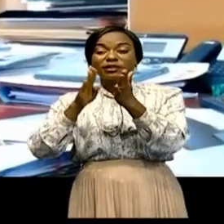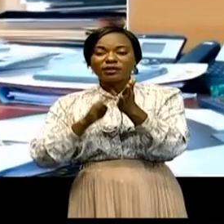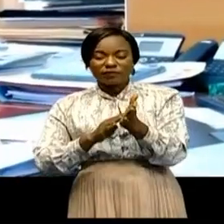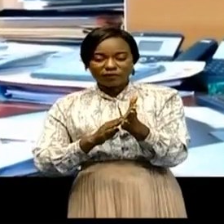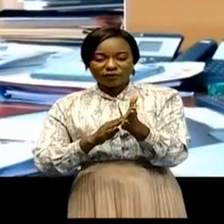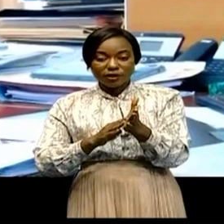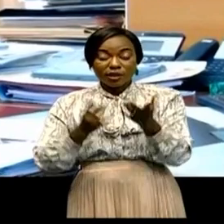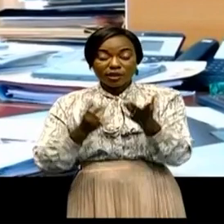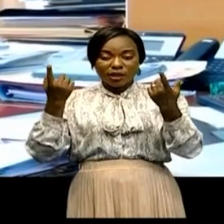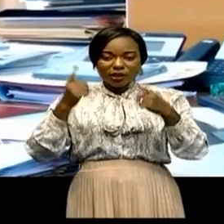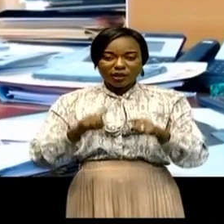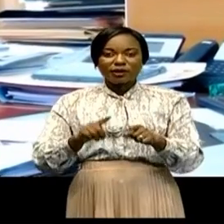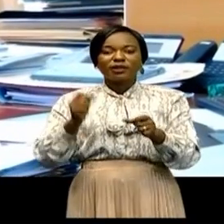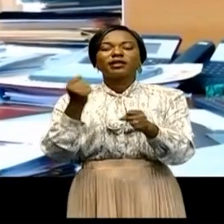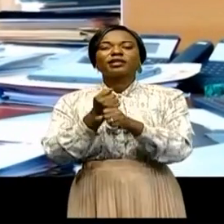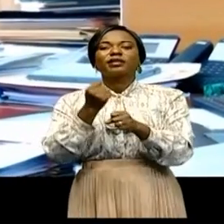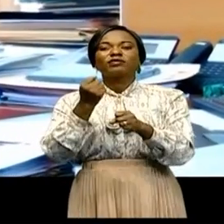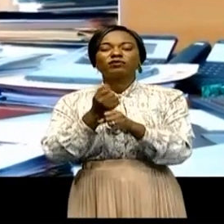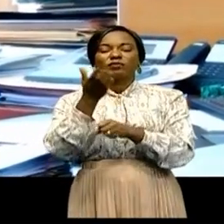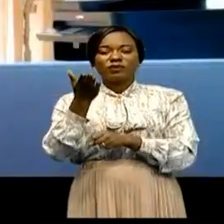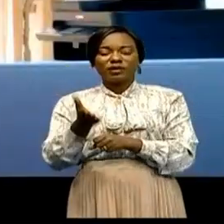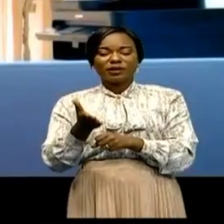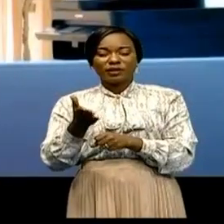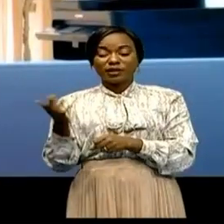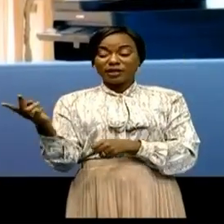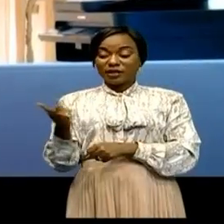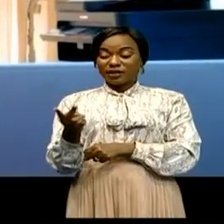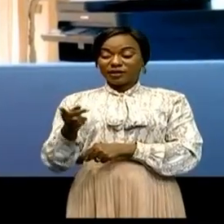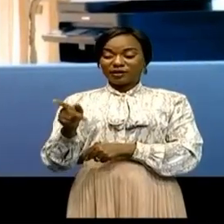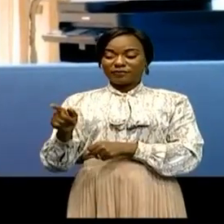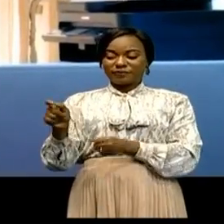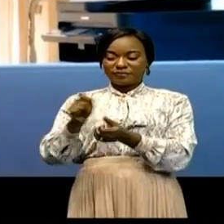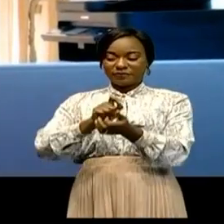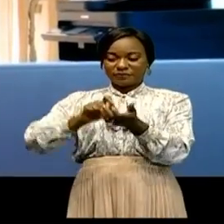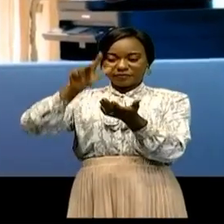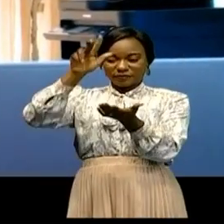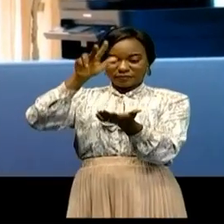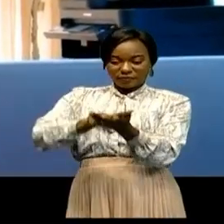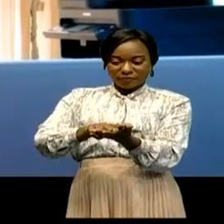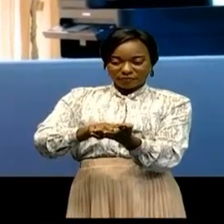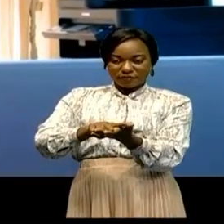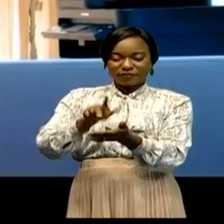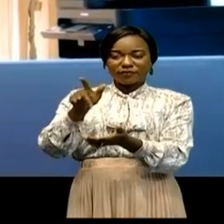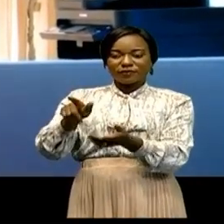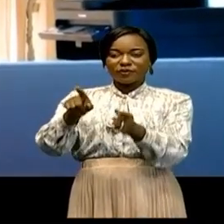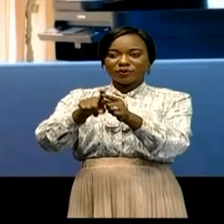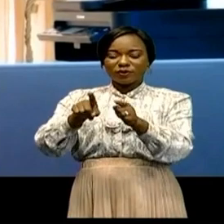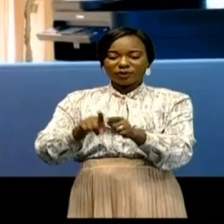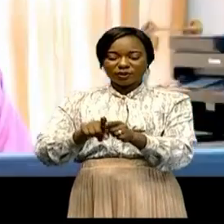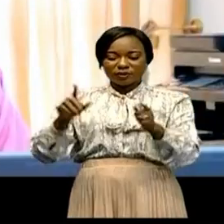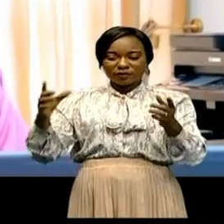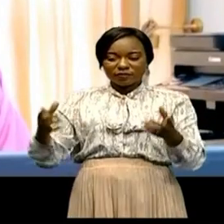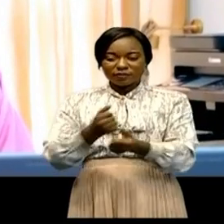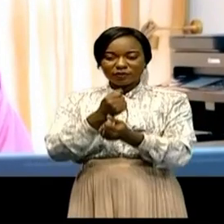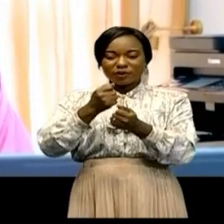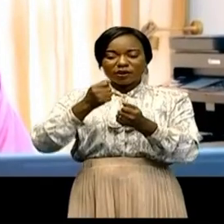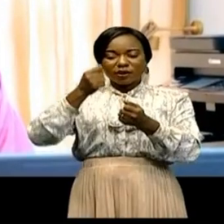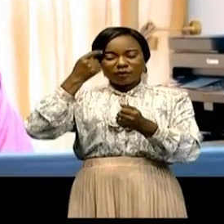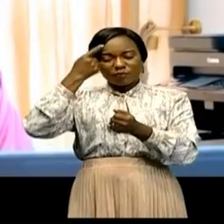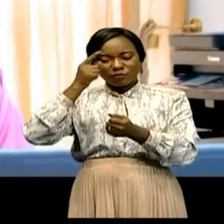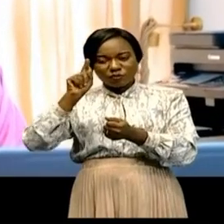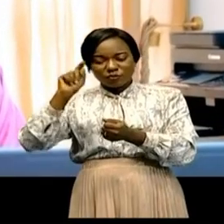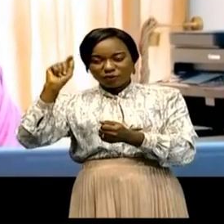A l'issue de ces travaux, les deux parties ont signé un addendum dont quelques résolutions sont pour le gouvernement